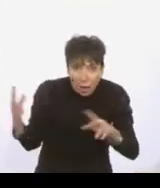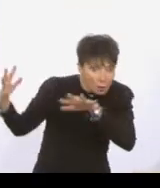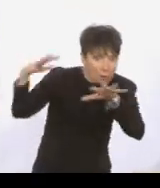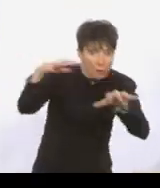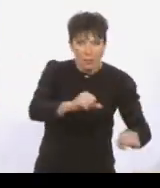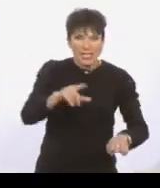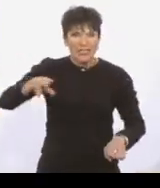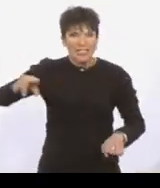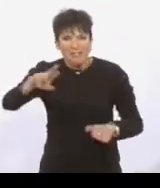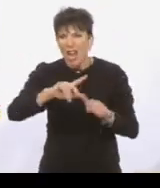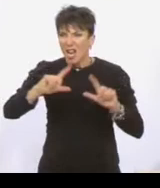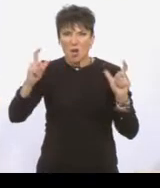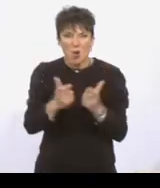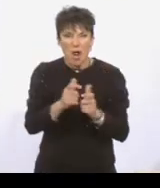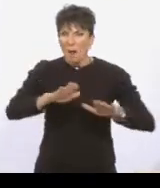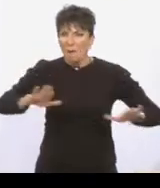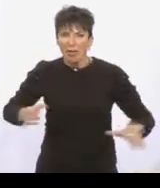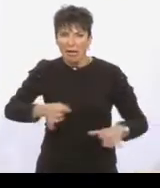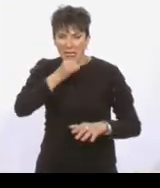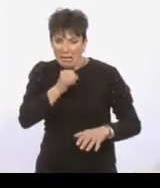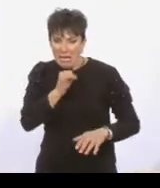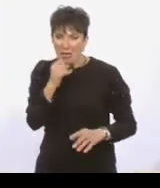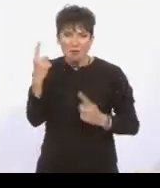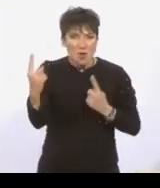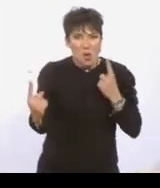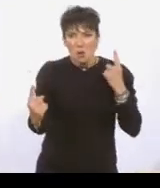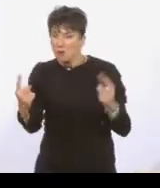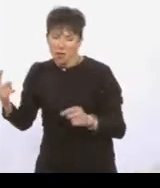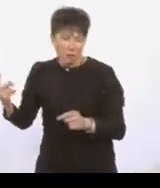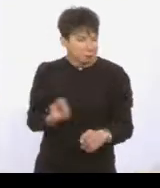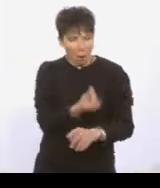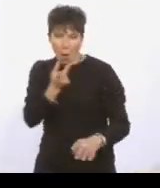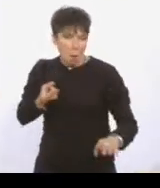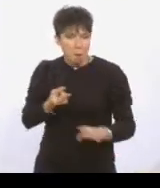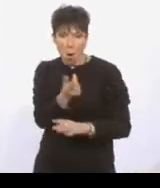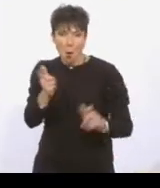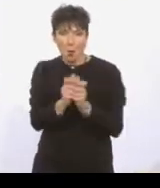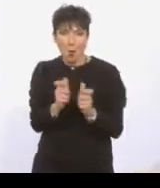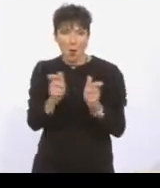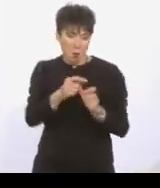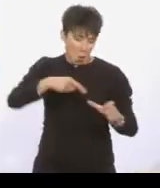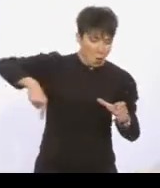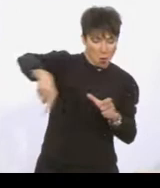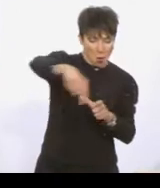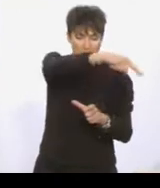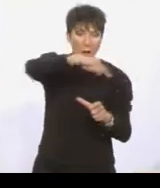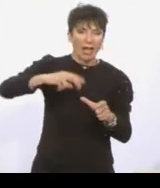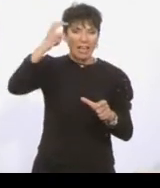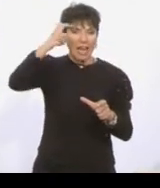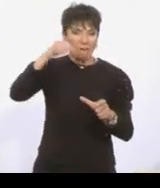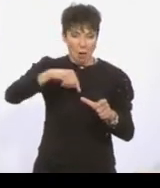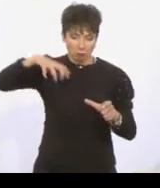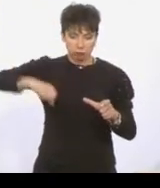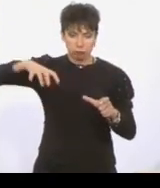Ζευγάρια, οικογένειες με μικρά παιδιά, οι άνθρωποι μόνοι κατάφεραν να δραπετεύσουν από τα χωριά τους που πλέον έχουν καταληφθεί από Ρώσους.